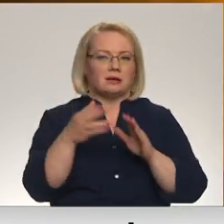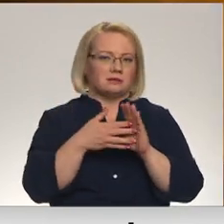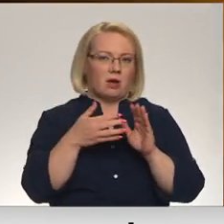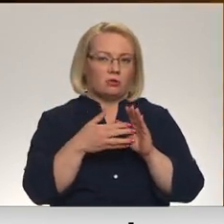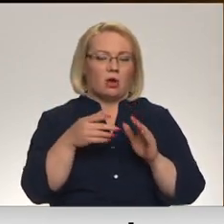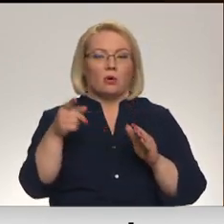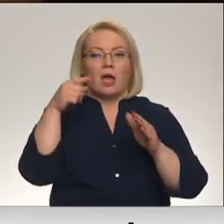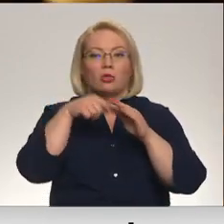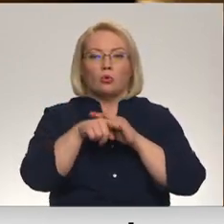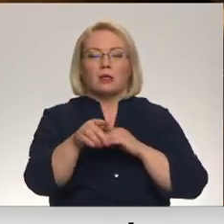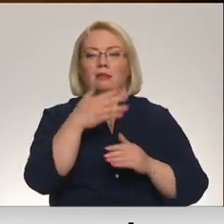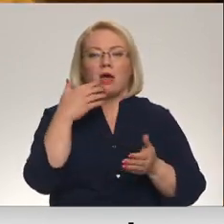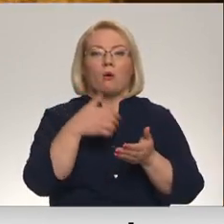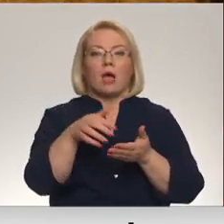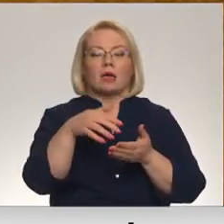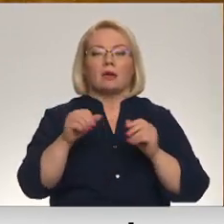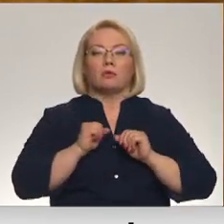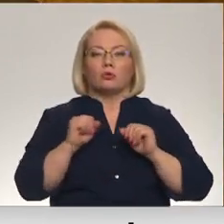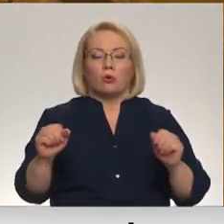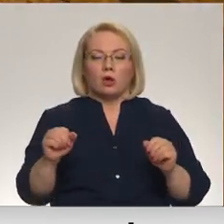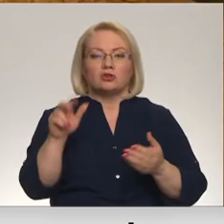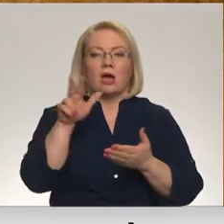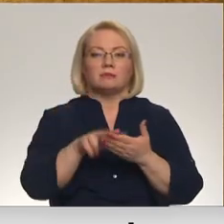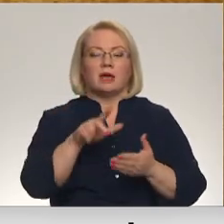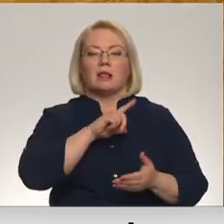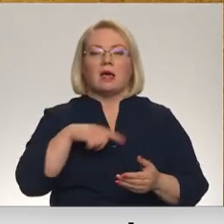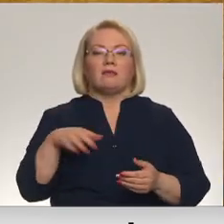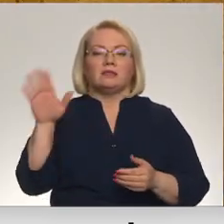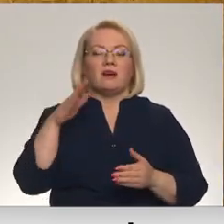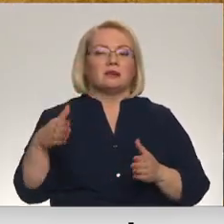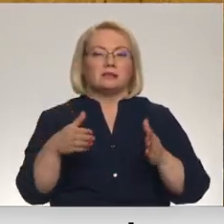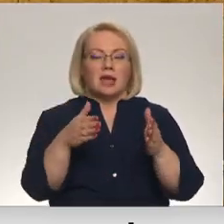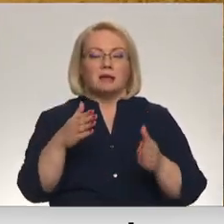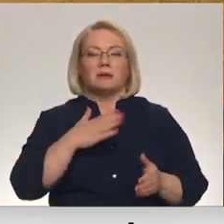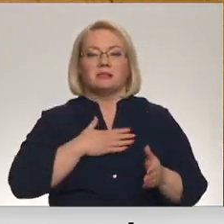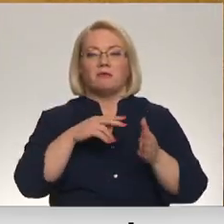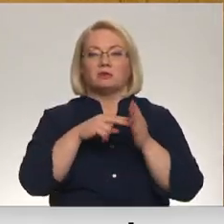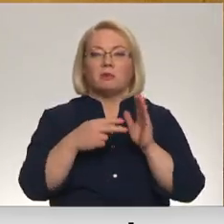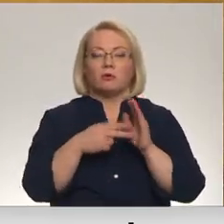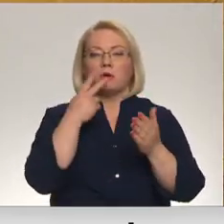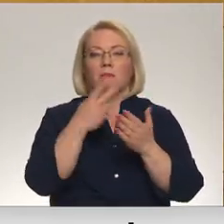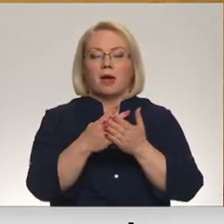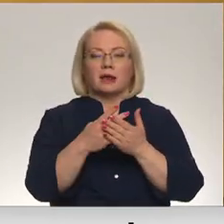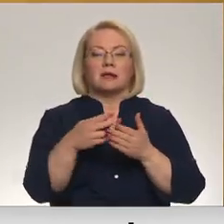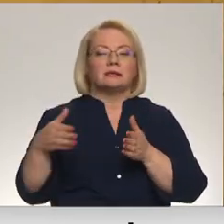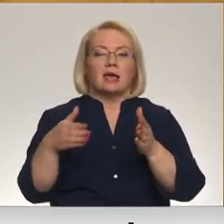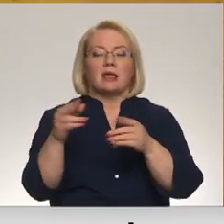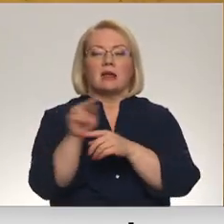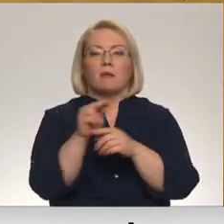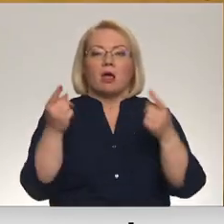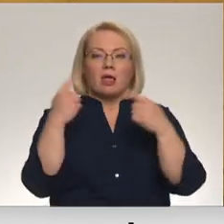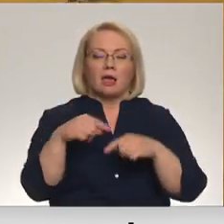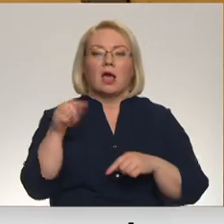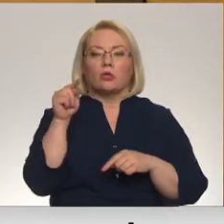tunelis šobrīd nav gājājiem droši, apstiprina arī Latvijas valsts ceļi. Taču savos plānos parec ceļa remonta laikā to